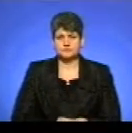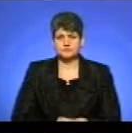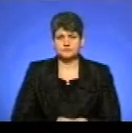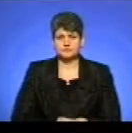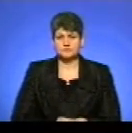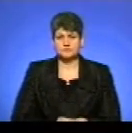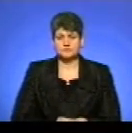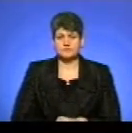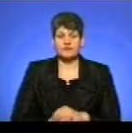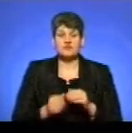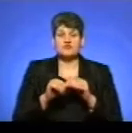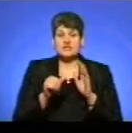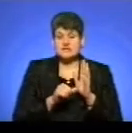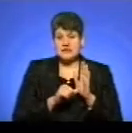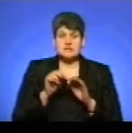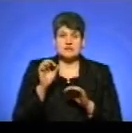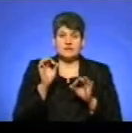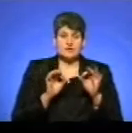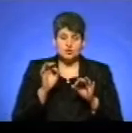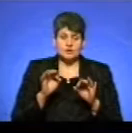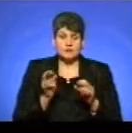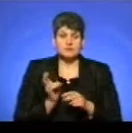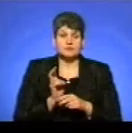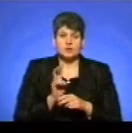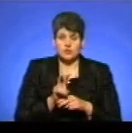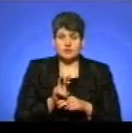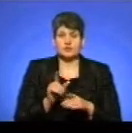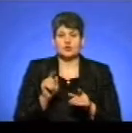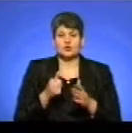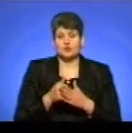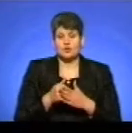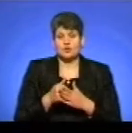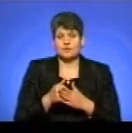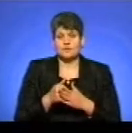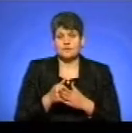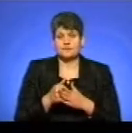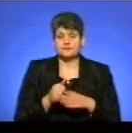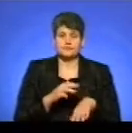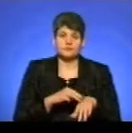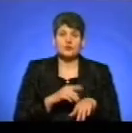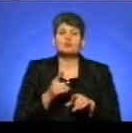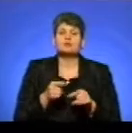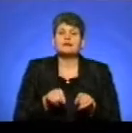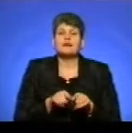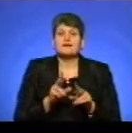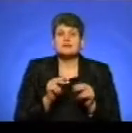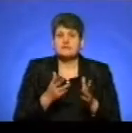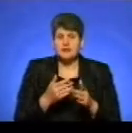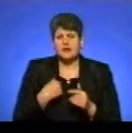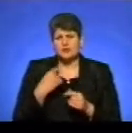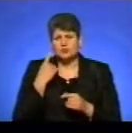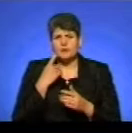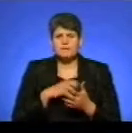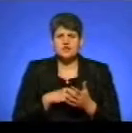Лише 16% потерпілих звертаються до правоохоронців. Чому така цифра? Я думаю, що причин є